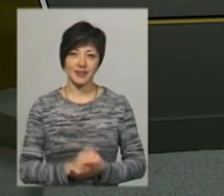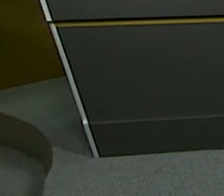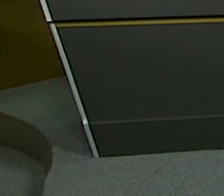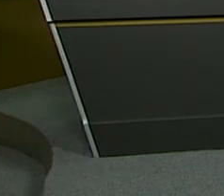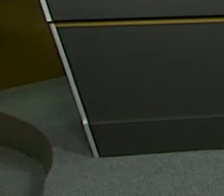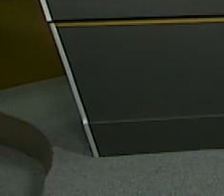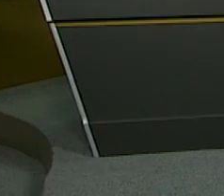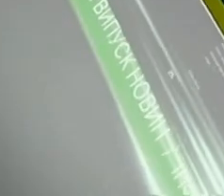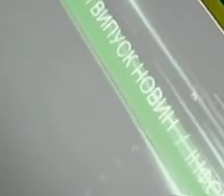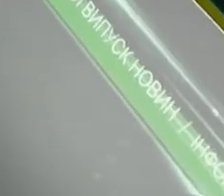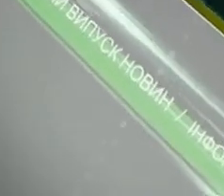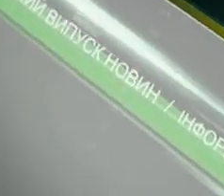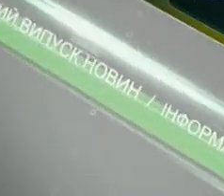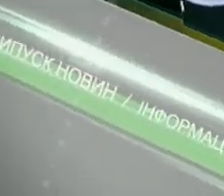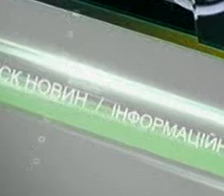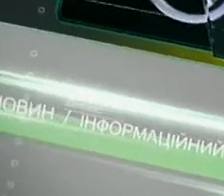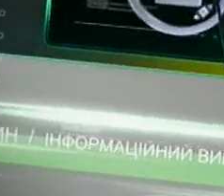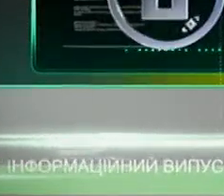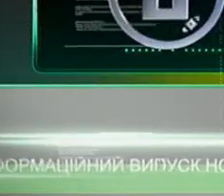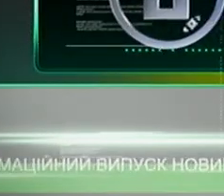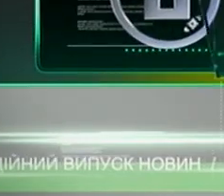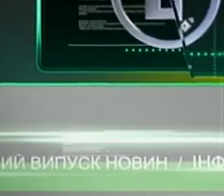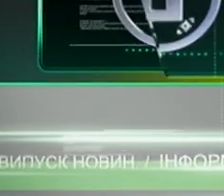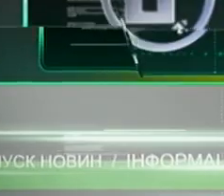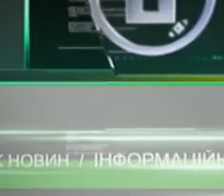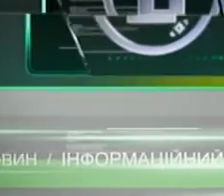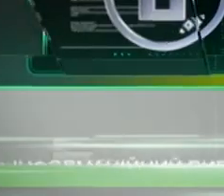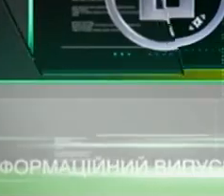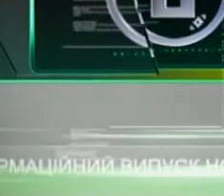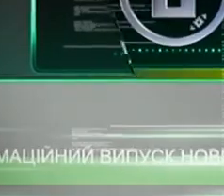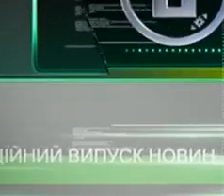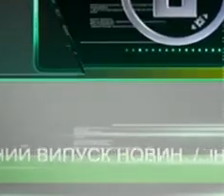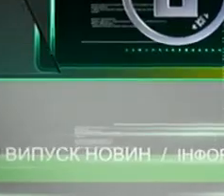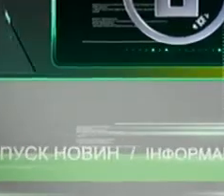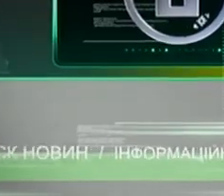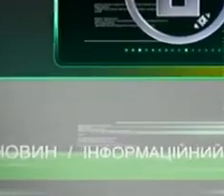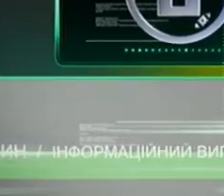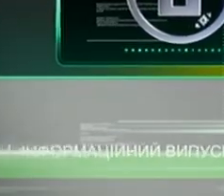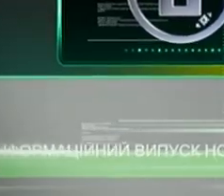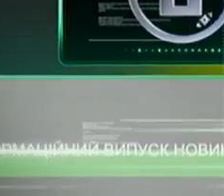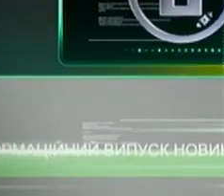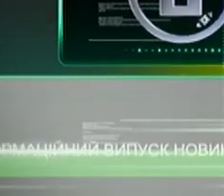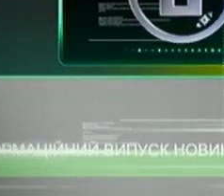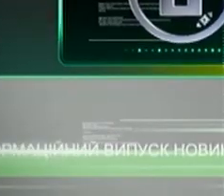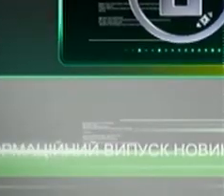Редактор Олександр Горішевський